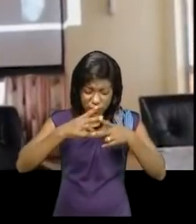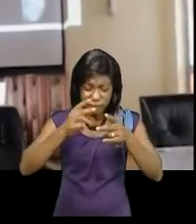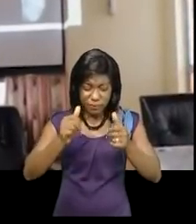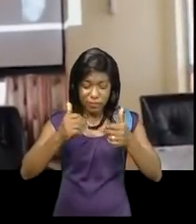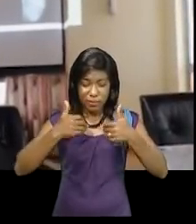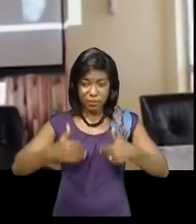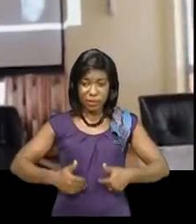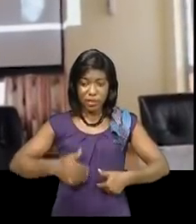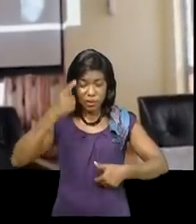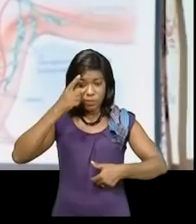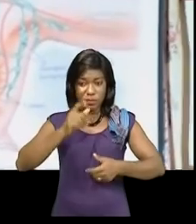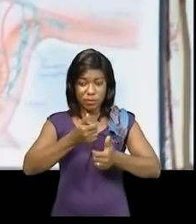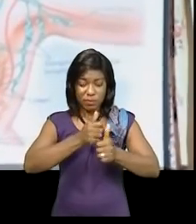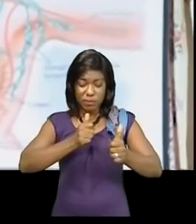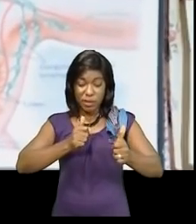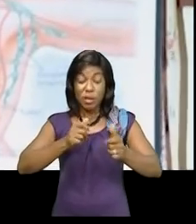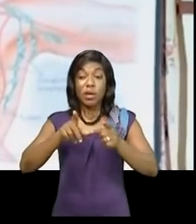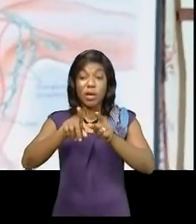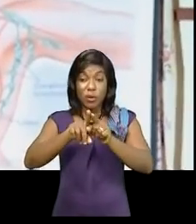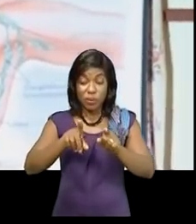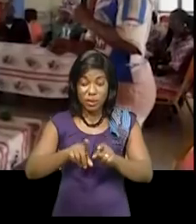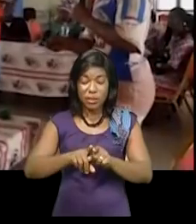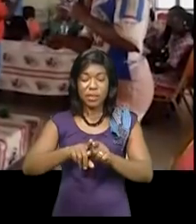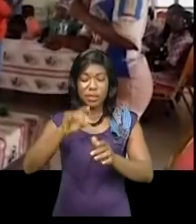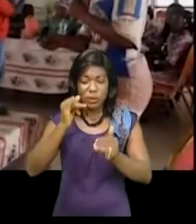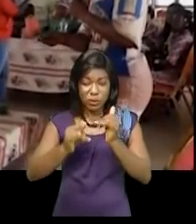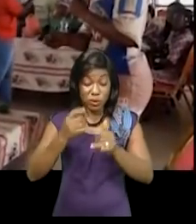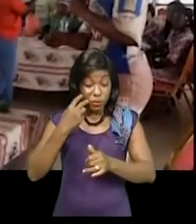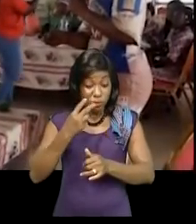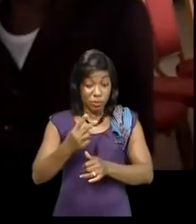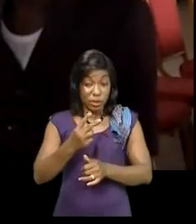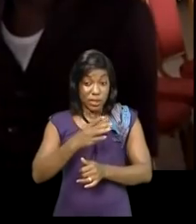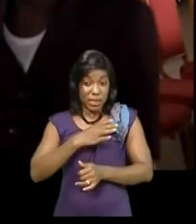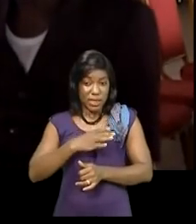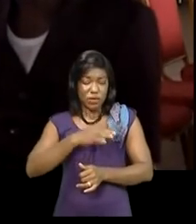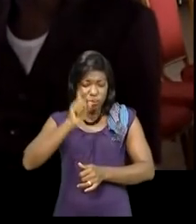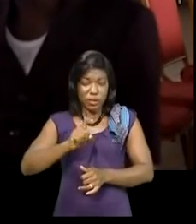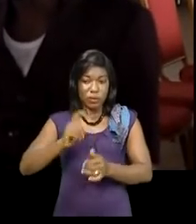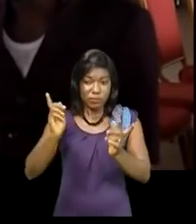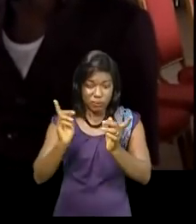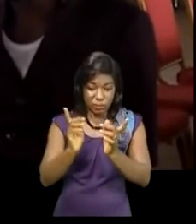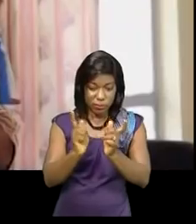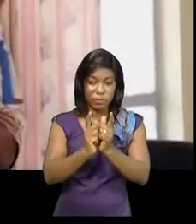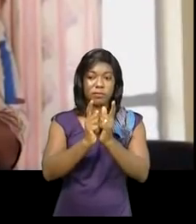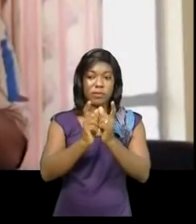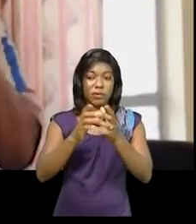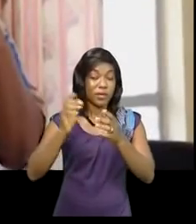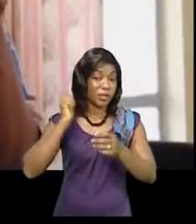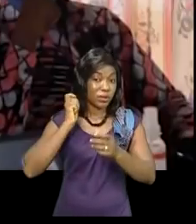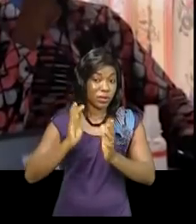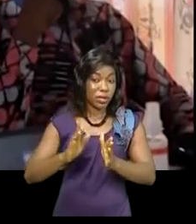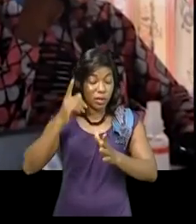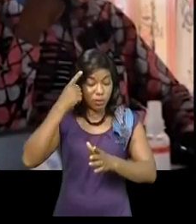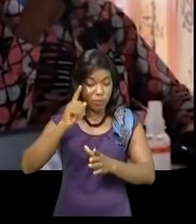pour bien se prévenir sinon pour toute éventualité suspecte voire un médecin pour un test de la mammographie et conseiller